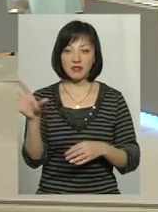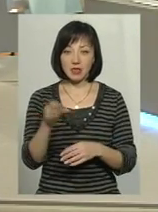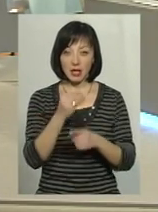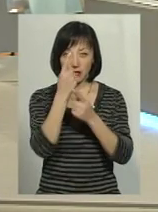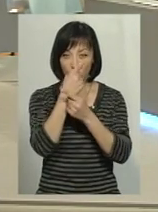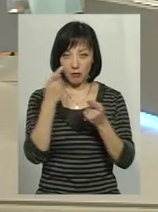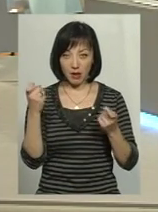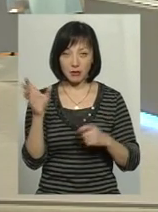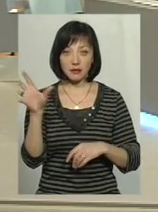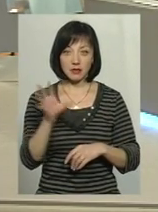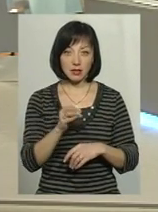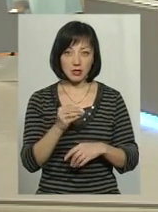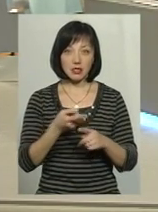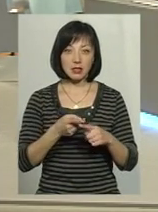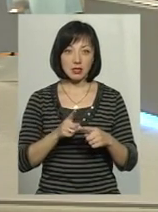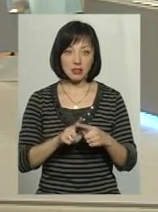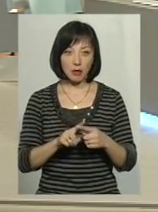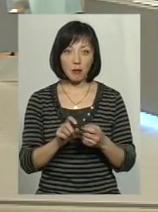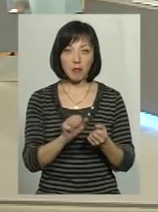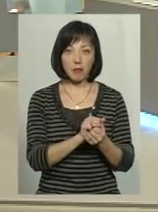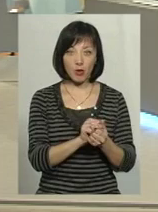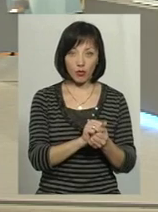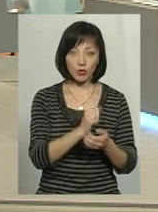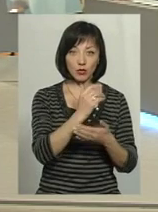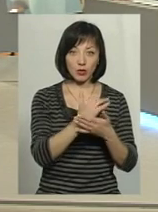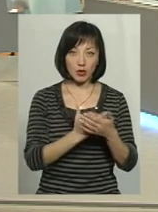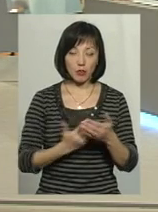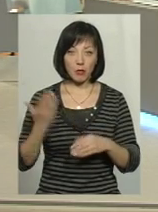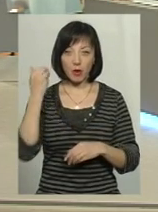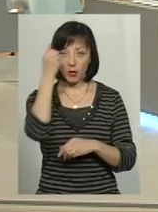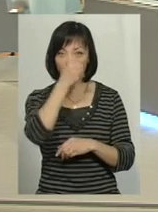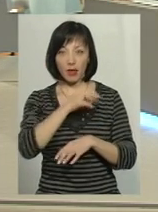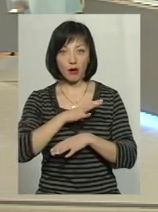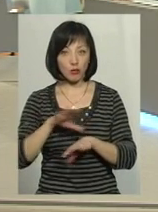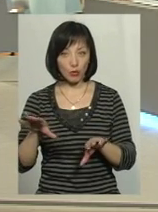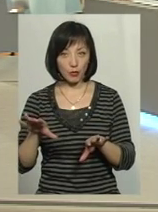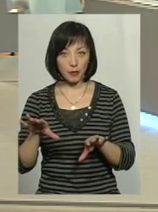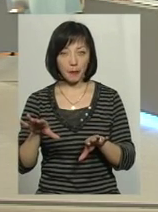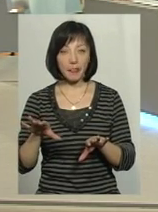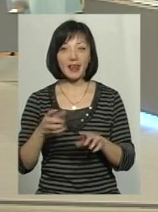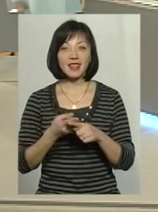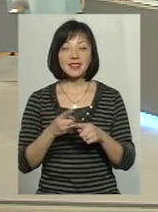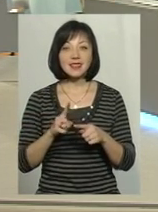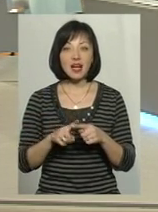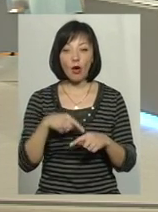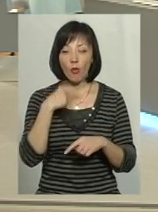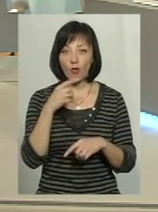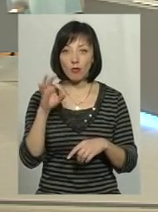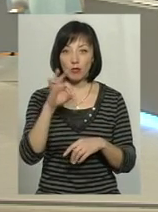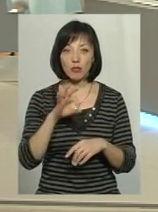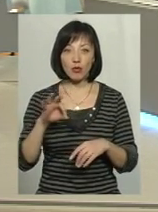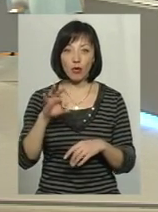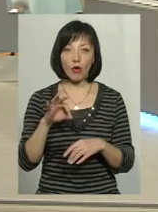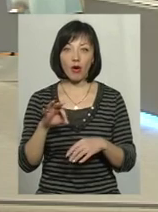інформації в паперових деклараціях попередніх років не було. Це я говорю зараз, опоруючись на